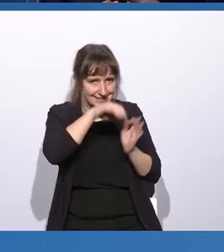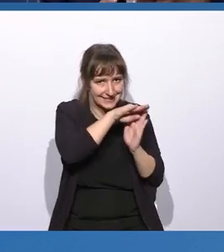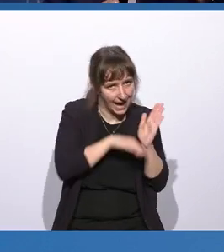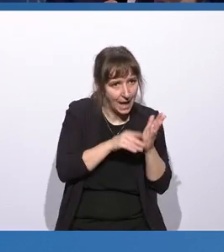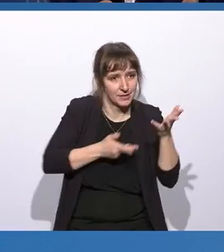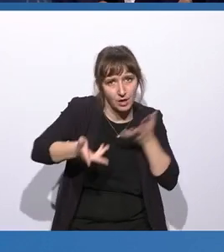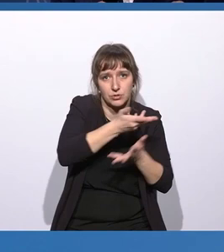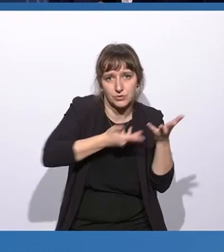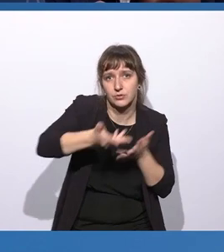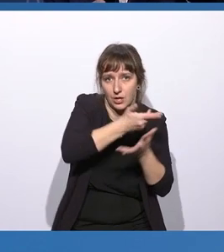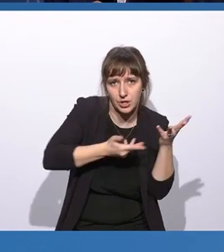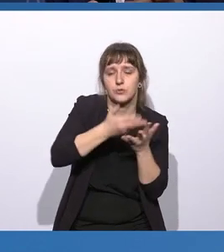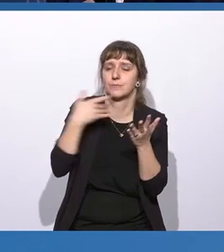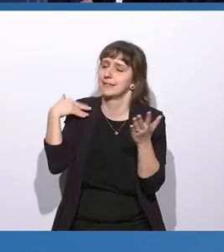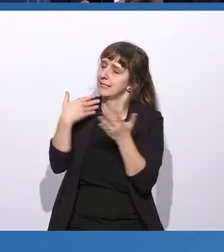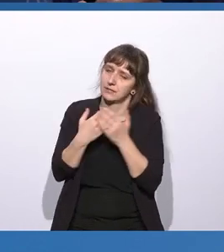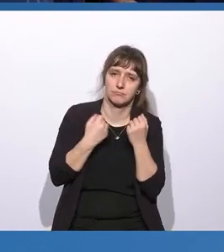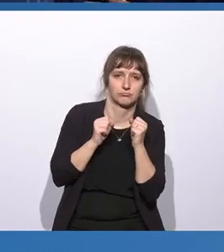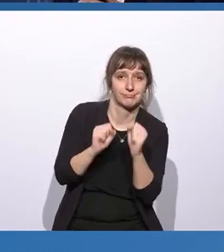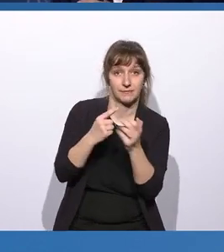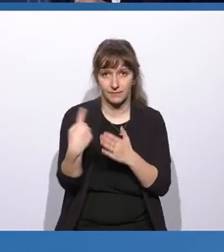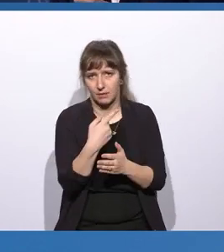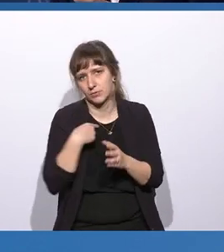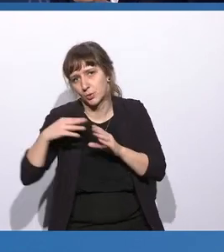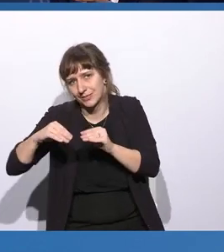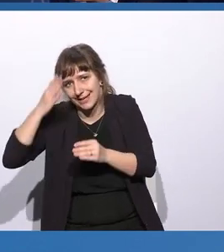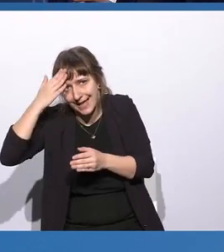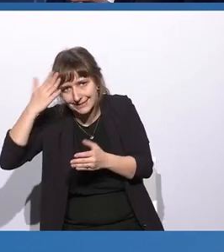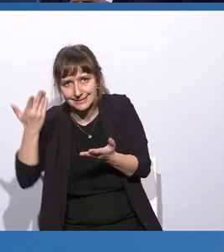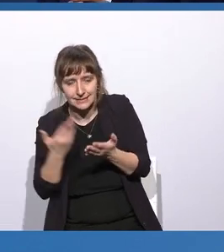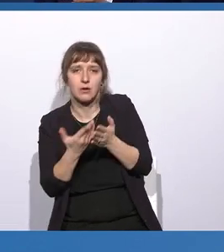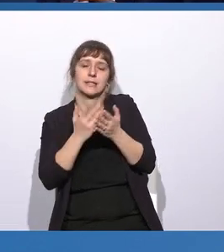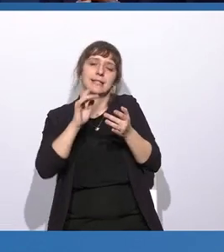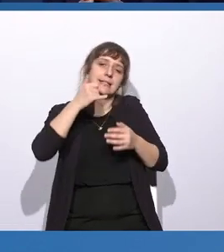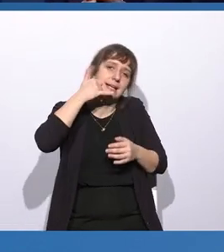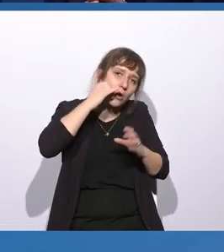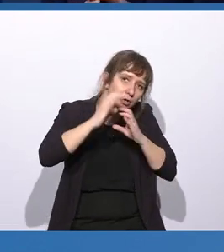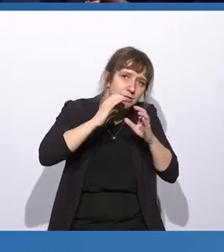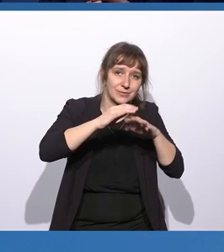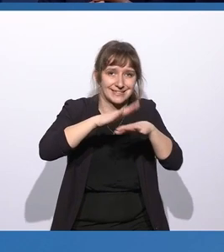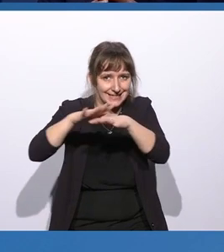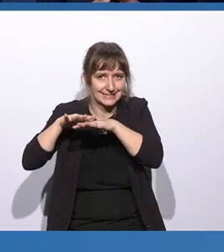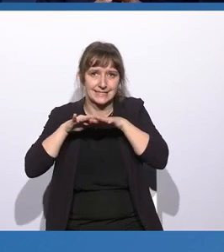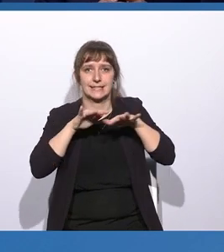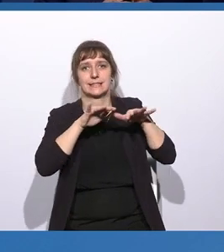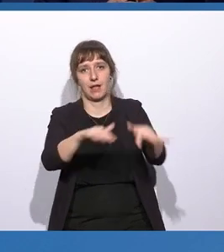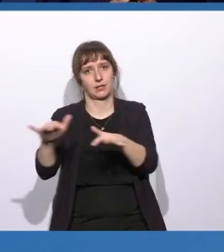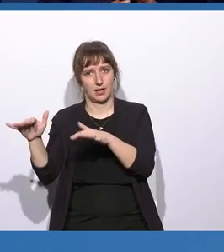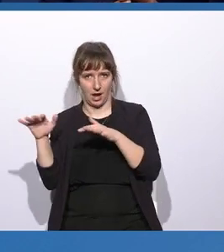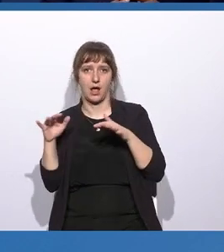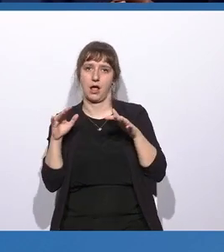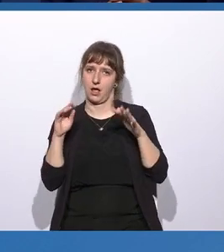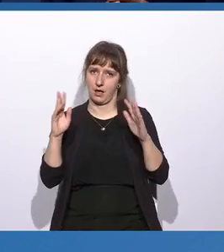auch bisher immer sichergestellt hat, wir kennen das selbst als Nutzerinnen und Nutzer, dass die Verfügbarkeit der Telekommunikationsnetze eben sehr, sehr